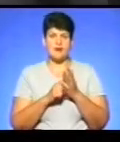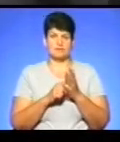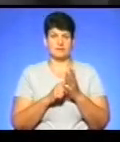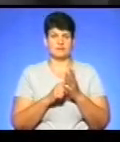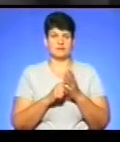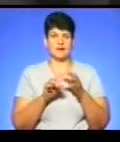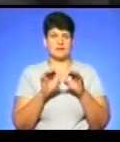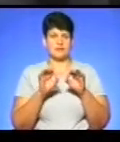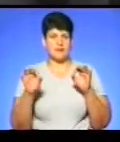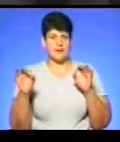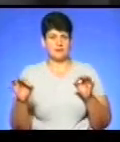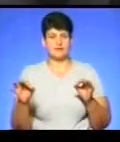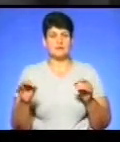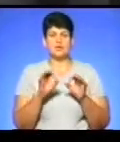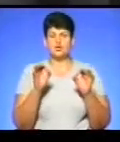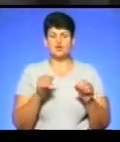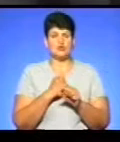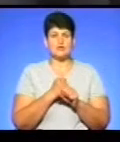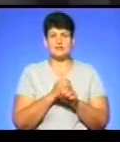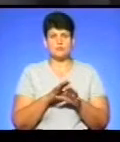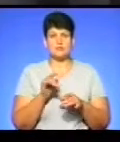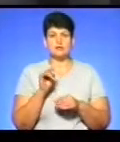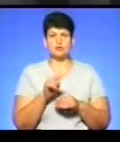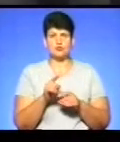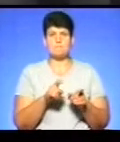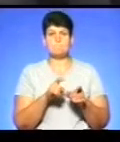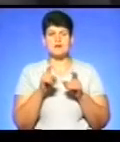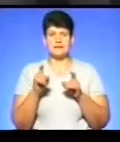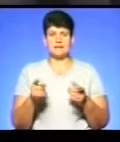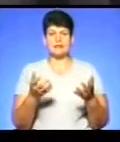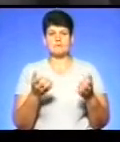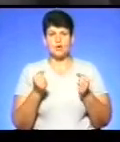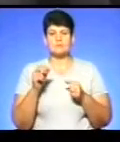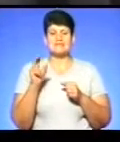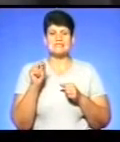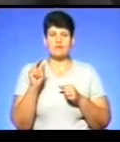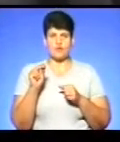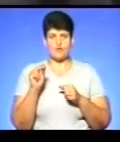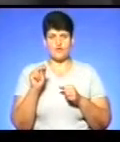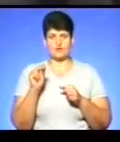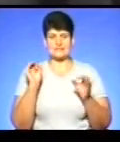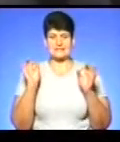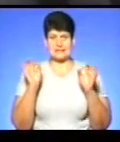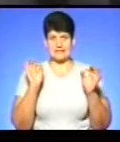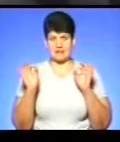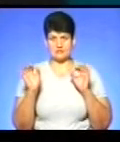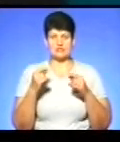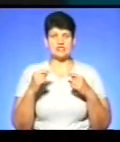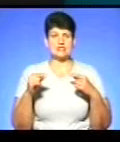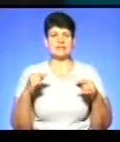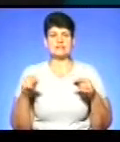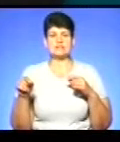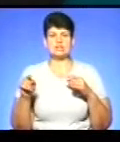і нічого не зроблять для того, щоб перейти на прийом цифрового сигналу, чи, скажімо, інших